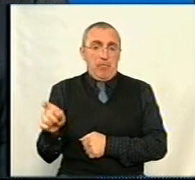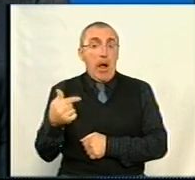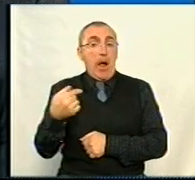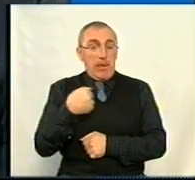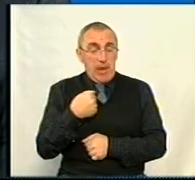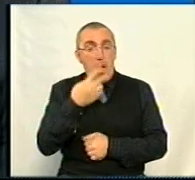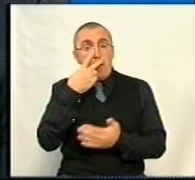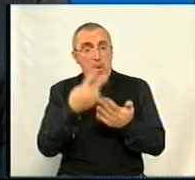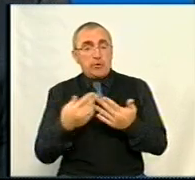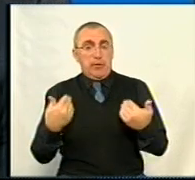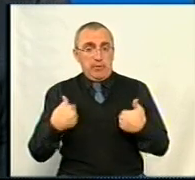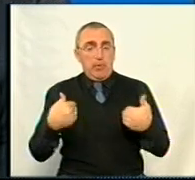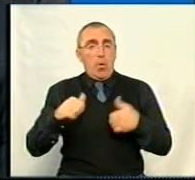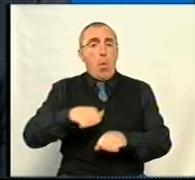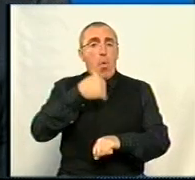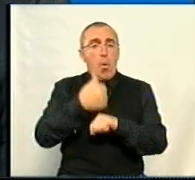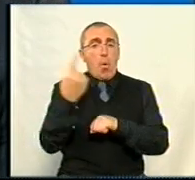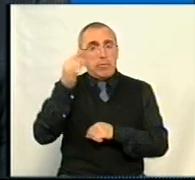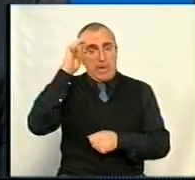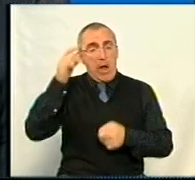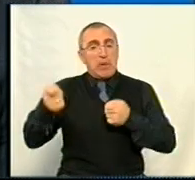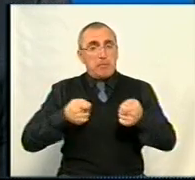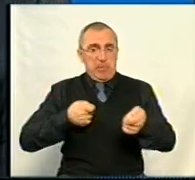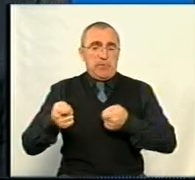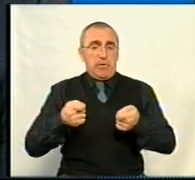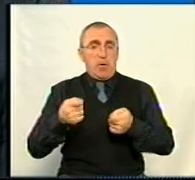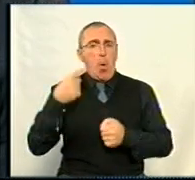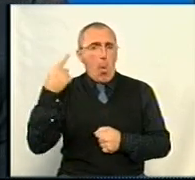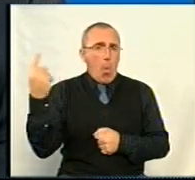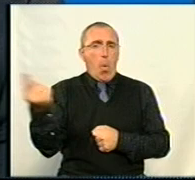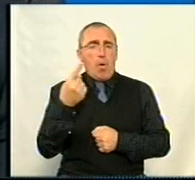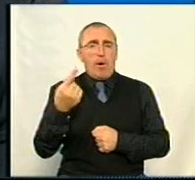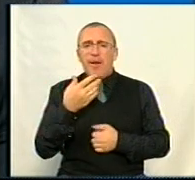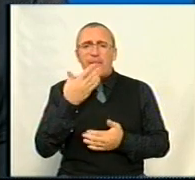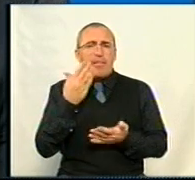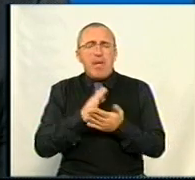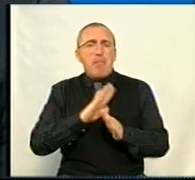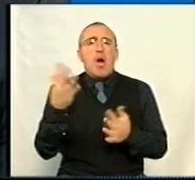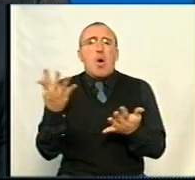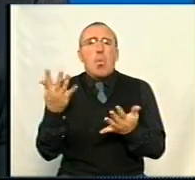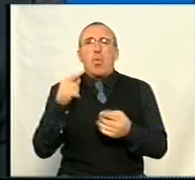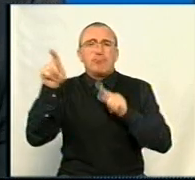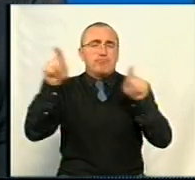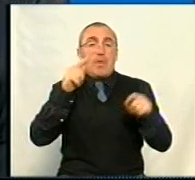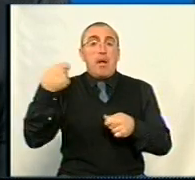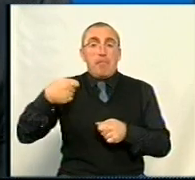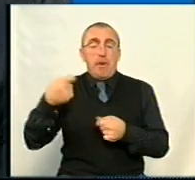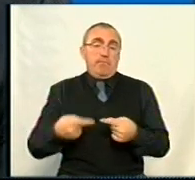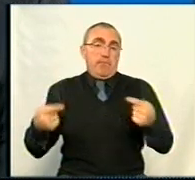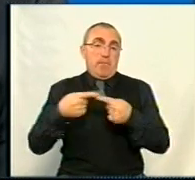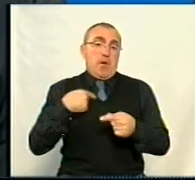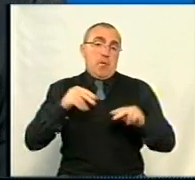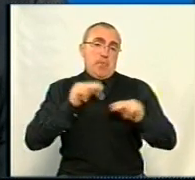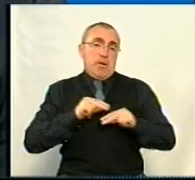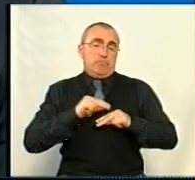я бачив себе головою обласної державної адміністрації області, вже немає значення якої, тому що президент визначив, що я маю